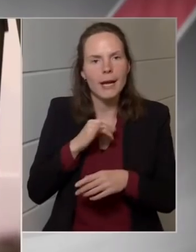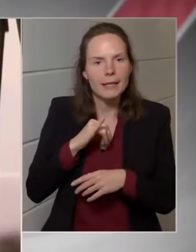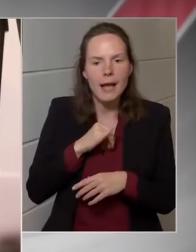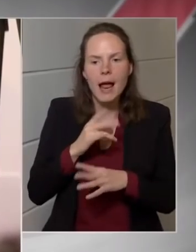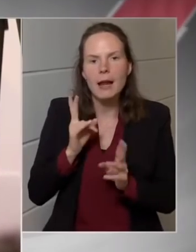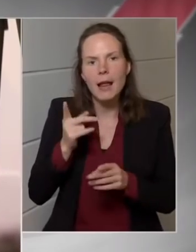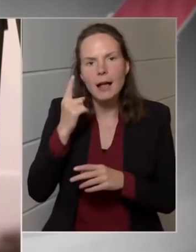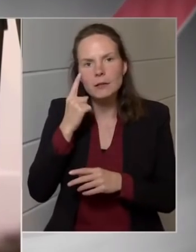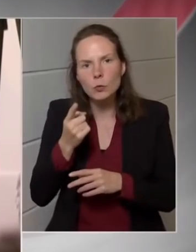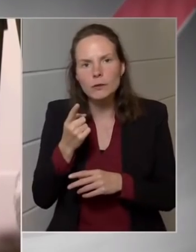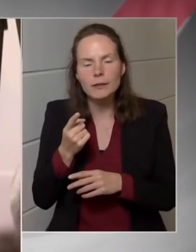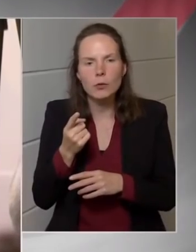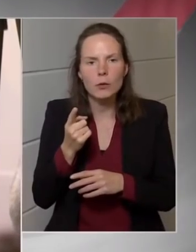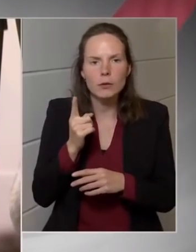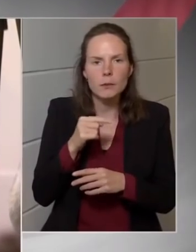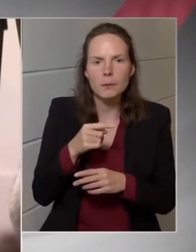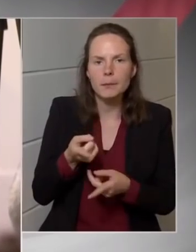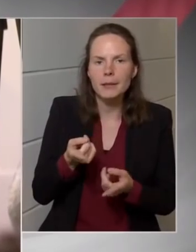melyektől és mikorra?